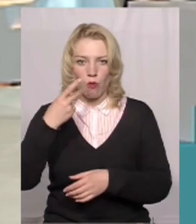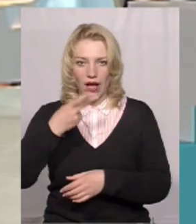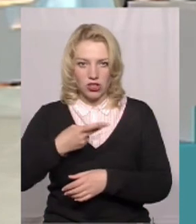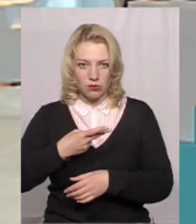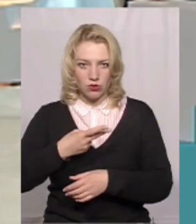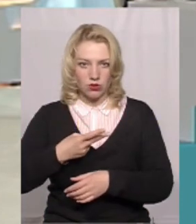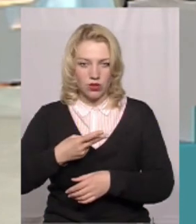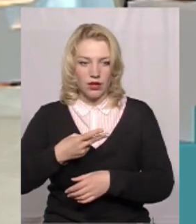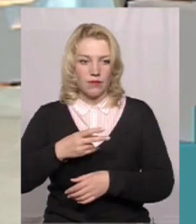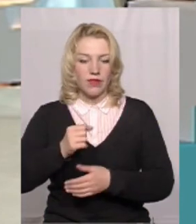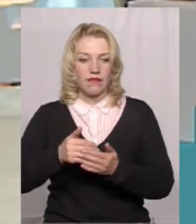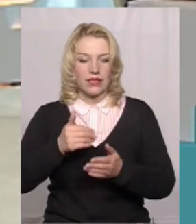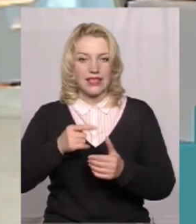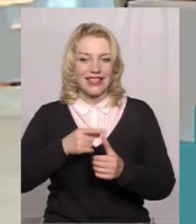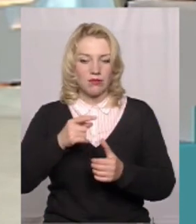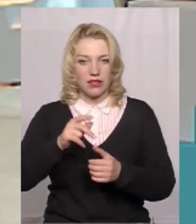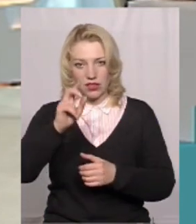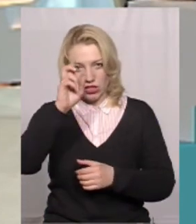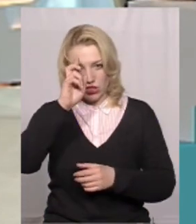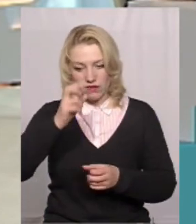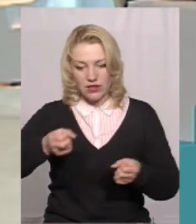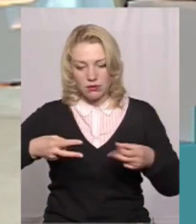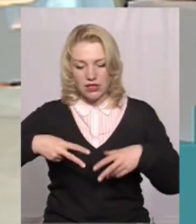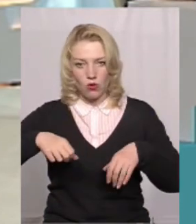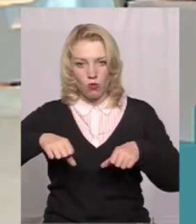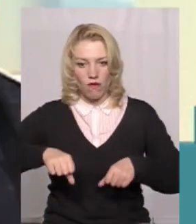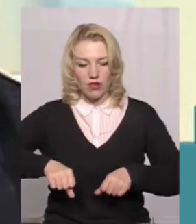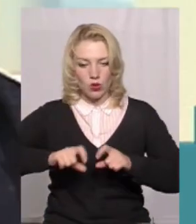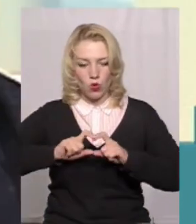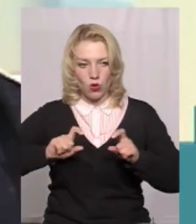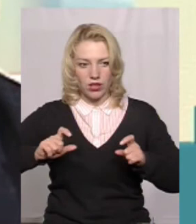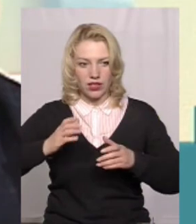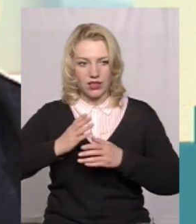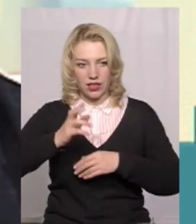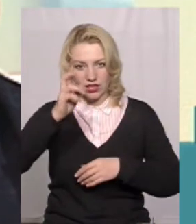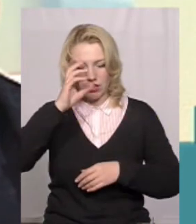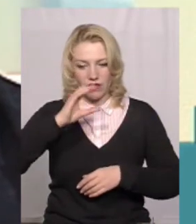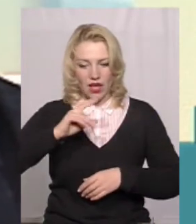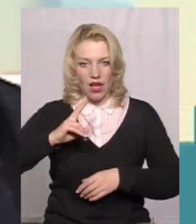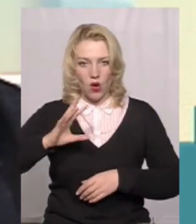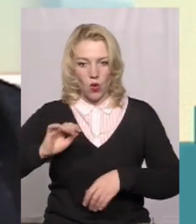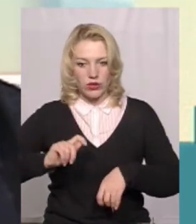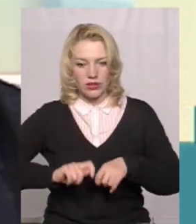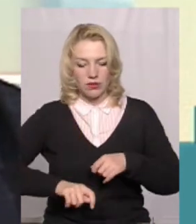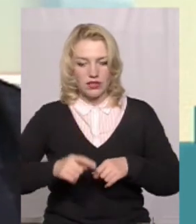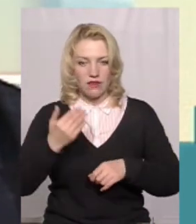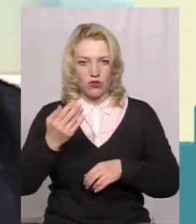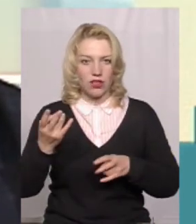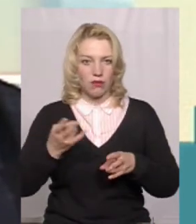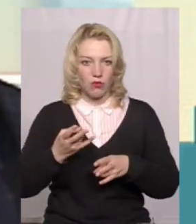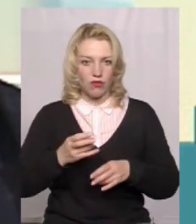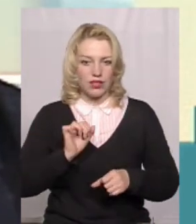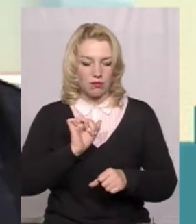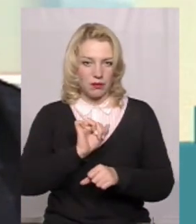а від імені держави спеціально повноваженим органом є якраз саме Державна екологічна інспекція. Вони мають припинити